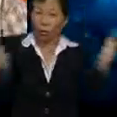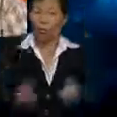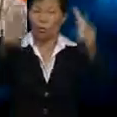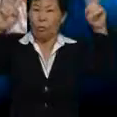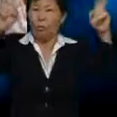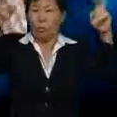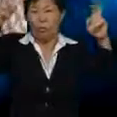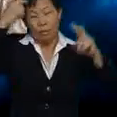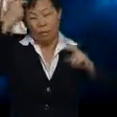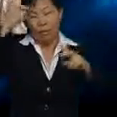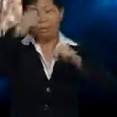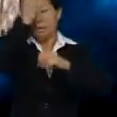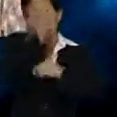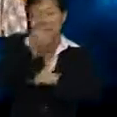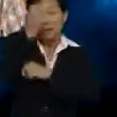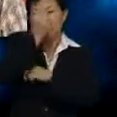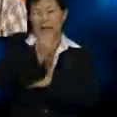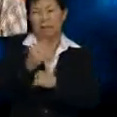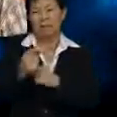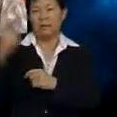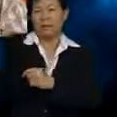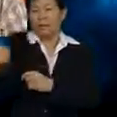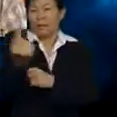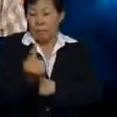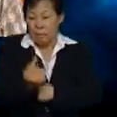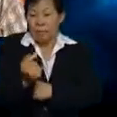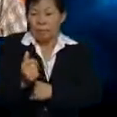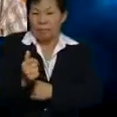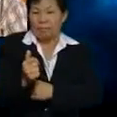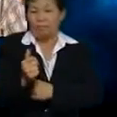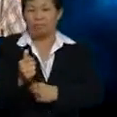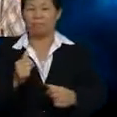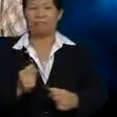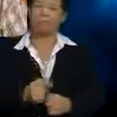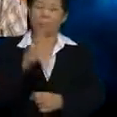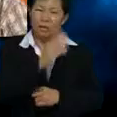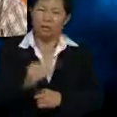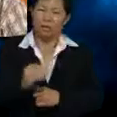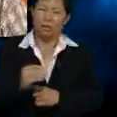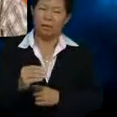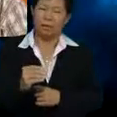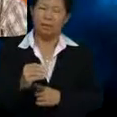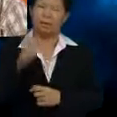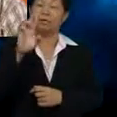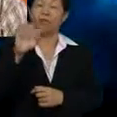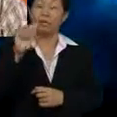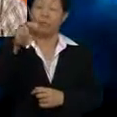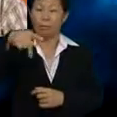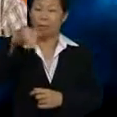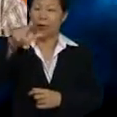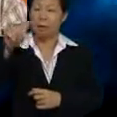pemikiran dia, sikap dia, penampilan dia dan juga tindakan-tindakan yang dibuat sama ada